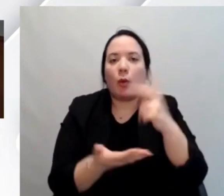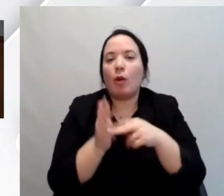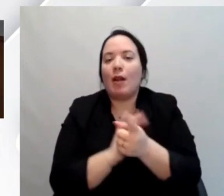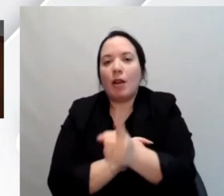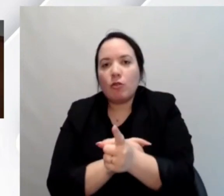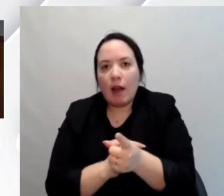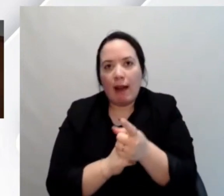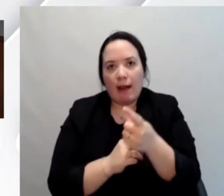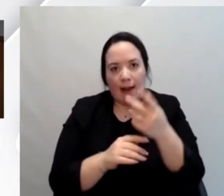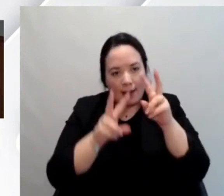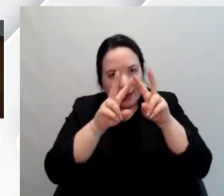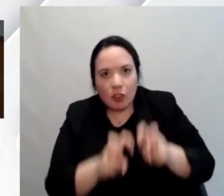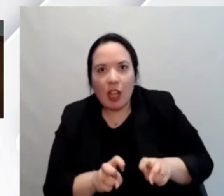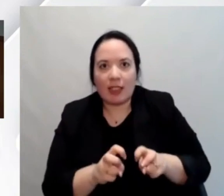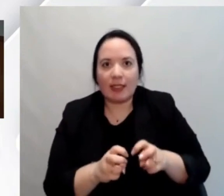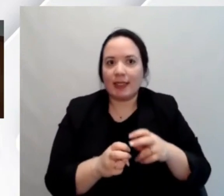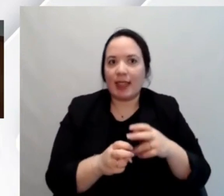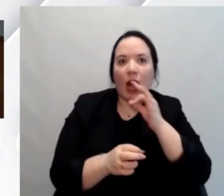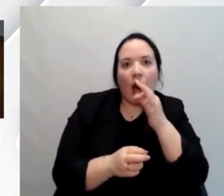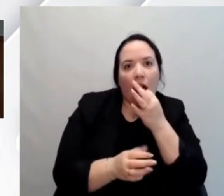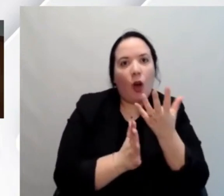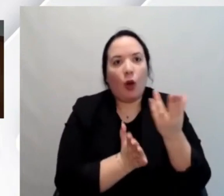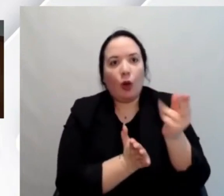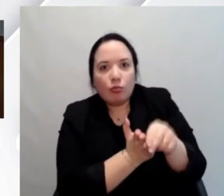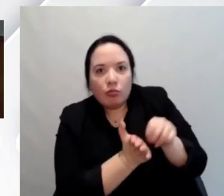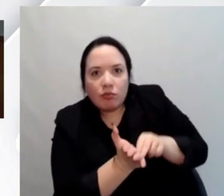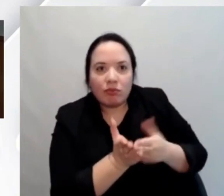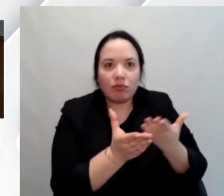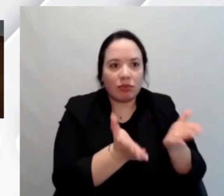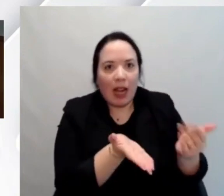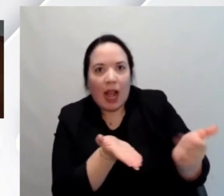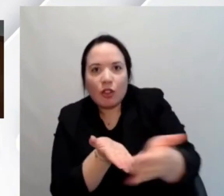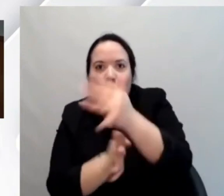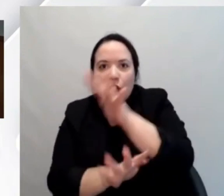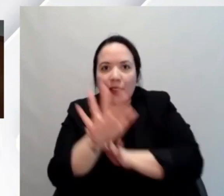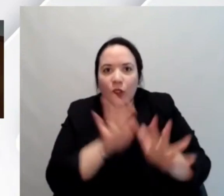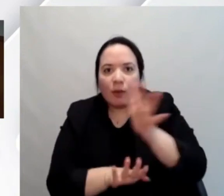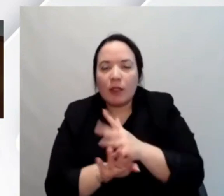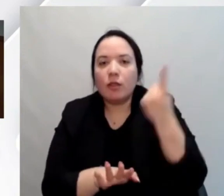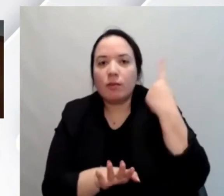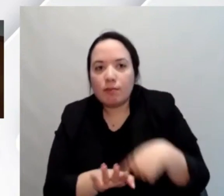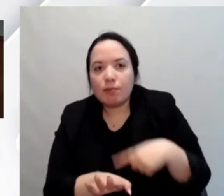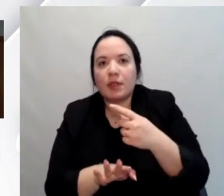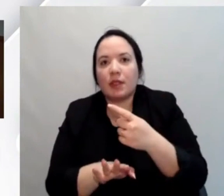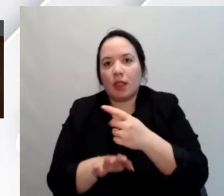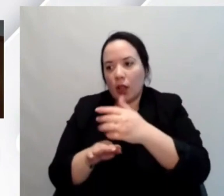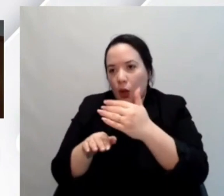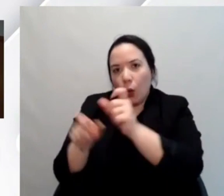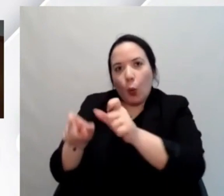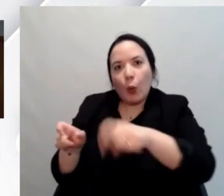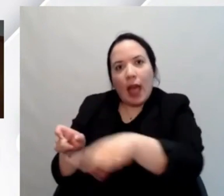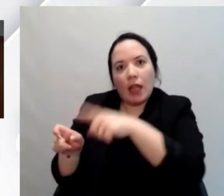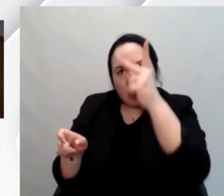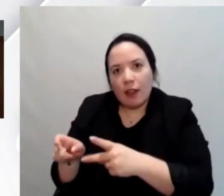formazione fare ricerca con direttamente fornitori identi su come aiutarci tutti a far sì che